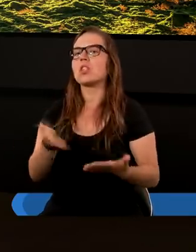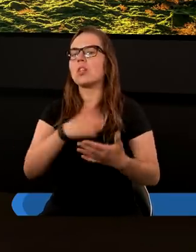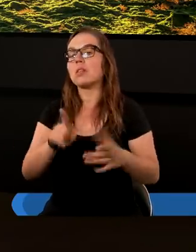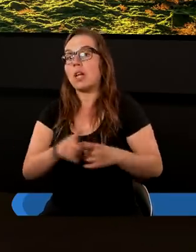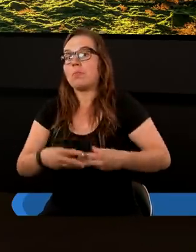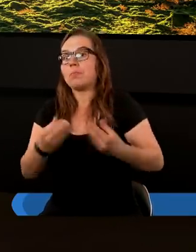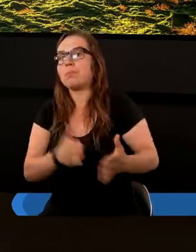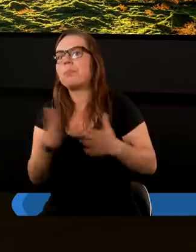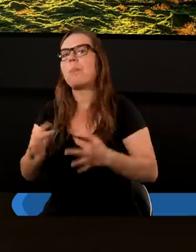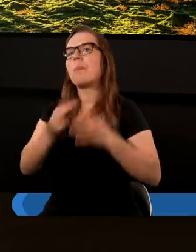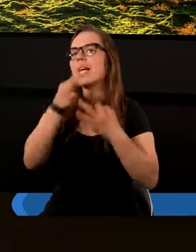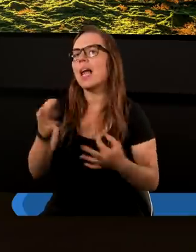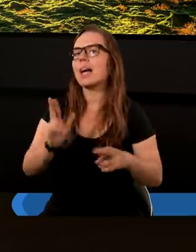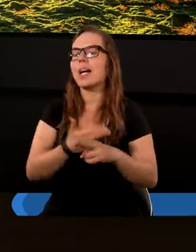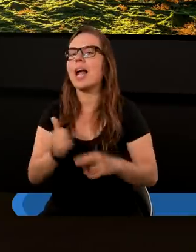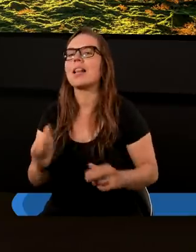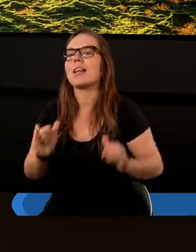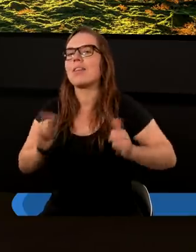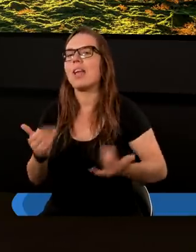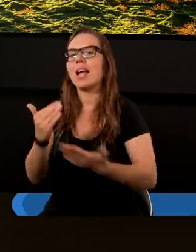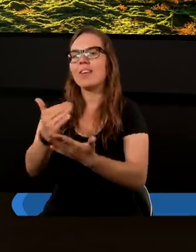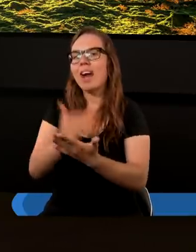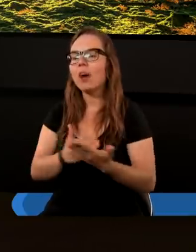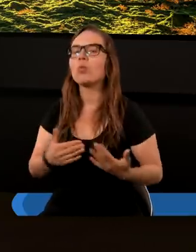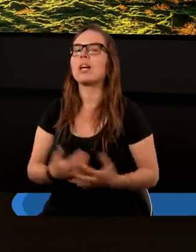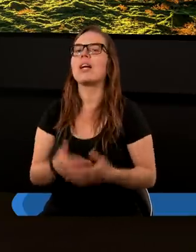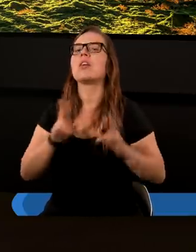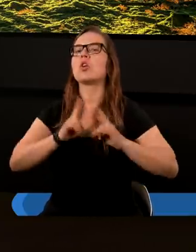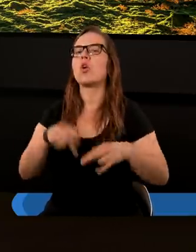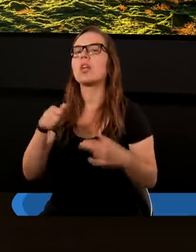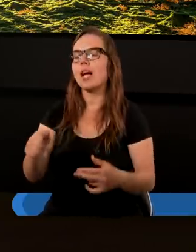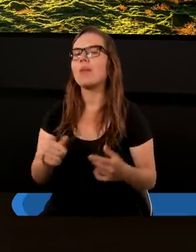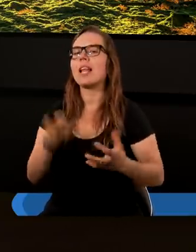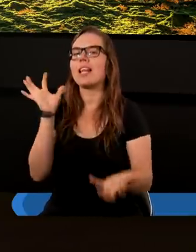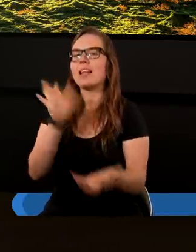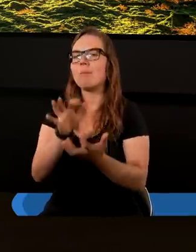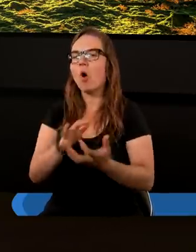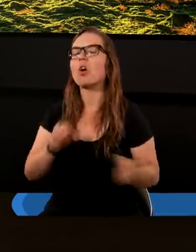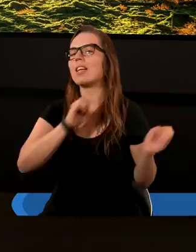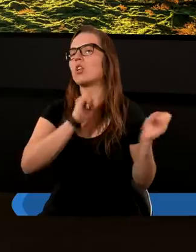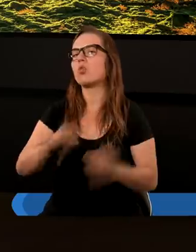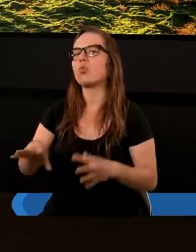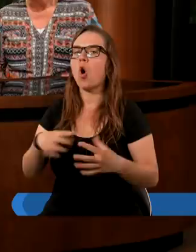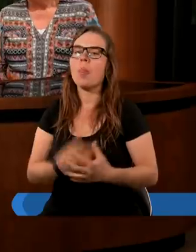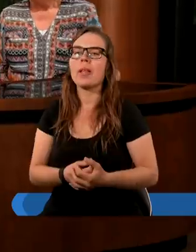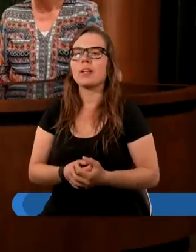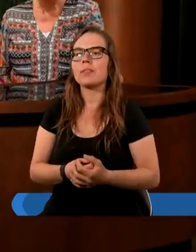też pytanie, kiedy i w jakich warunkach został ten smok zrzucony.